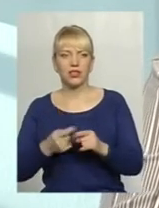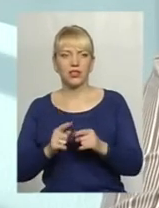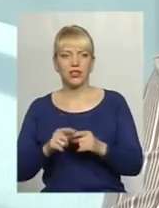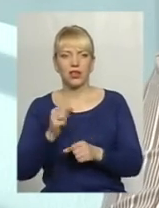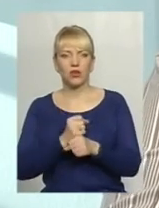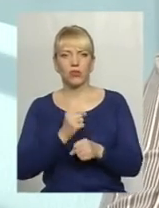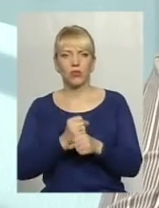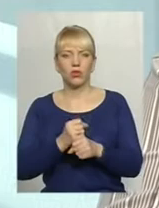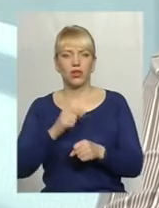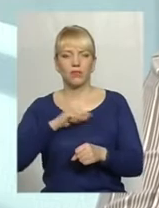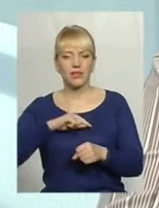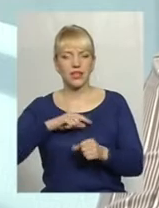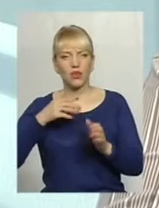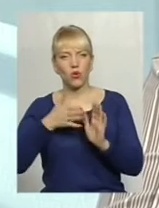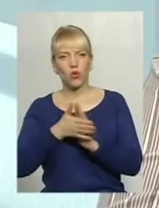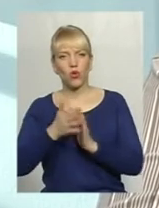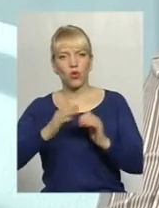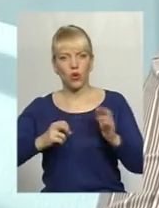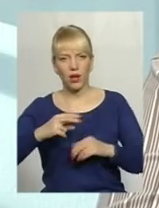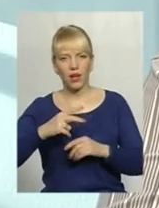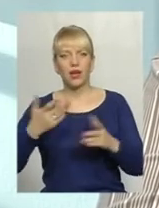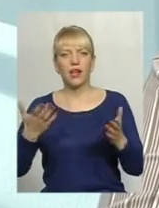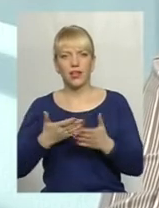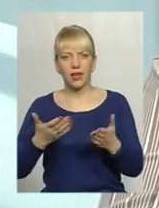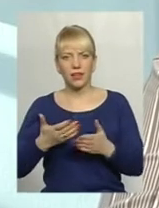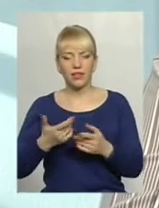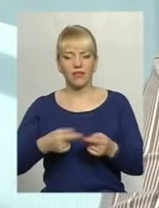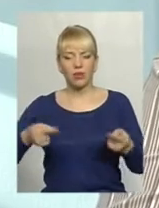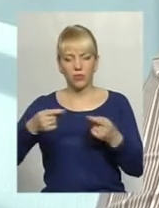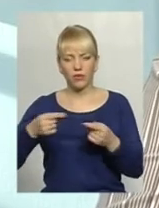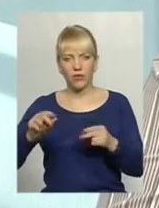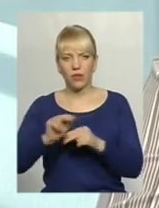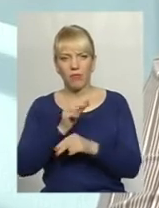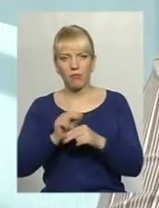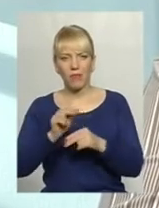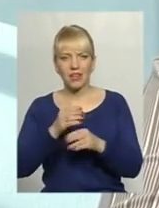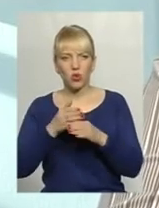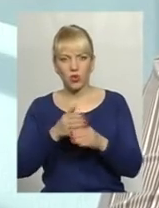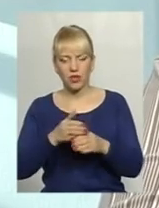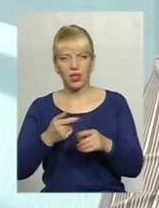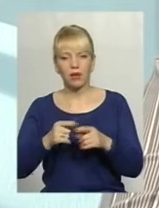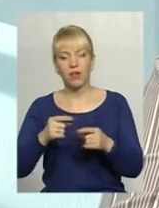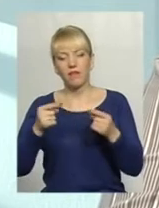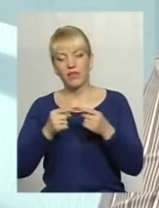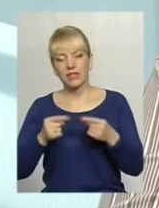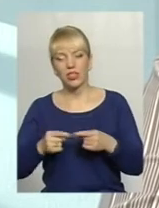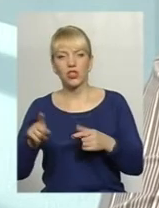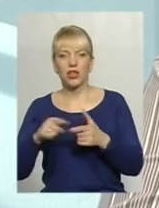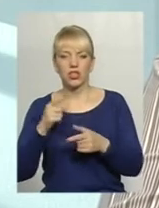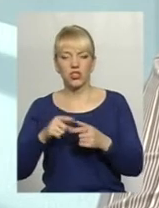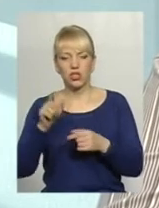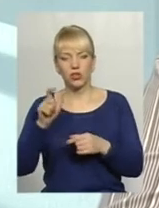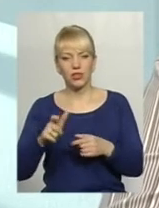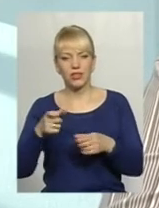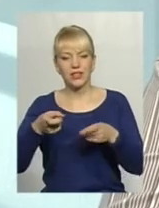психолога, який до відповідними методиками визначає, людина дійсно зазнає насильство, чи вона